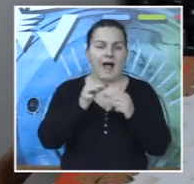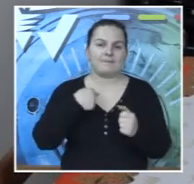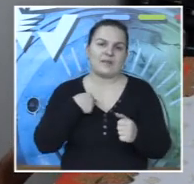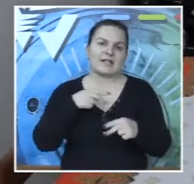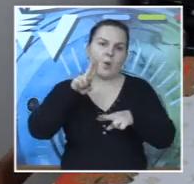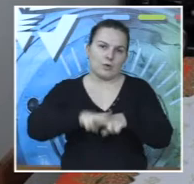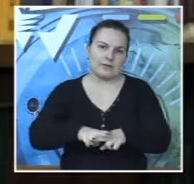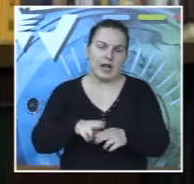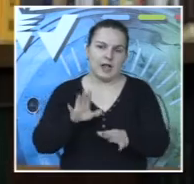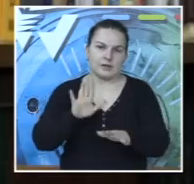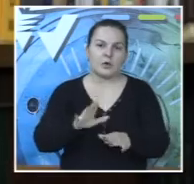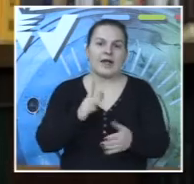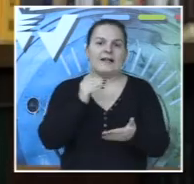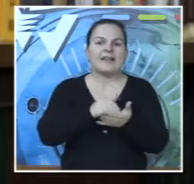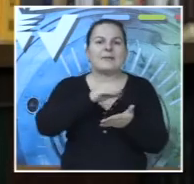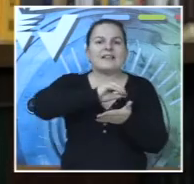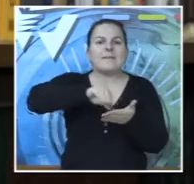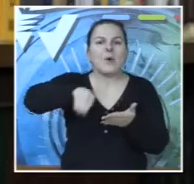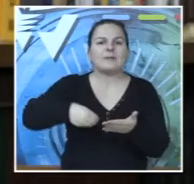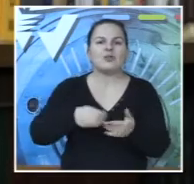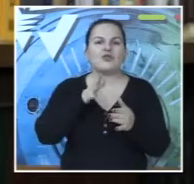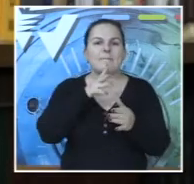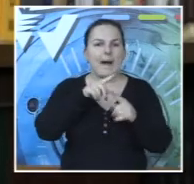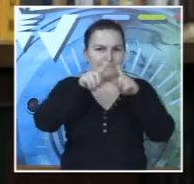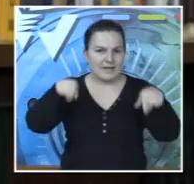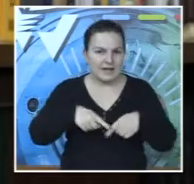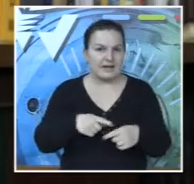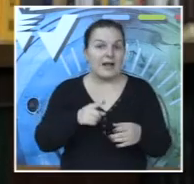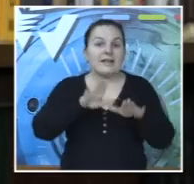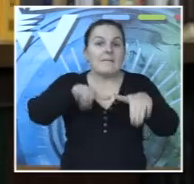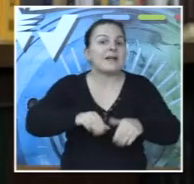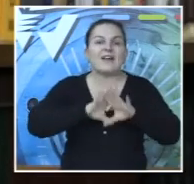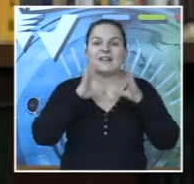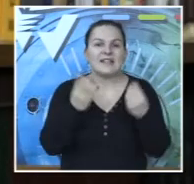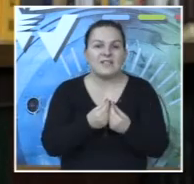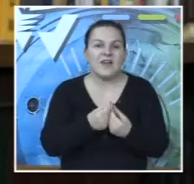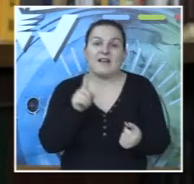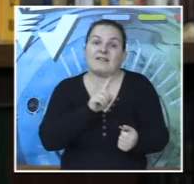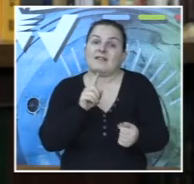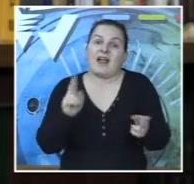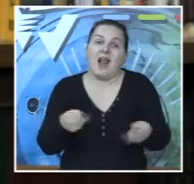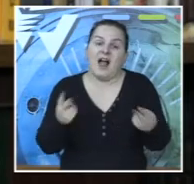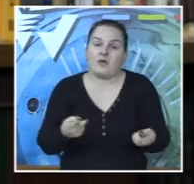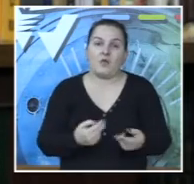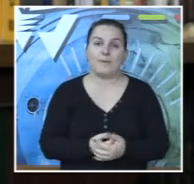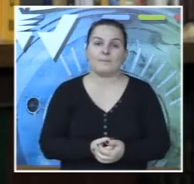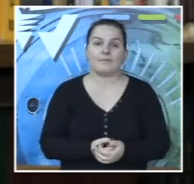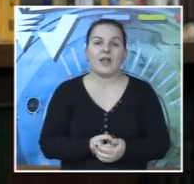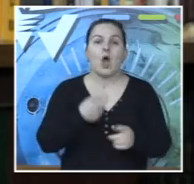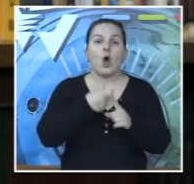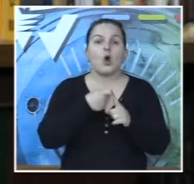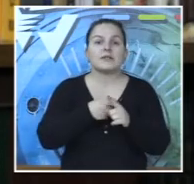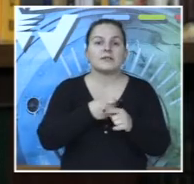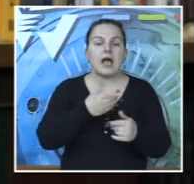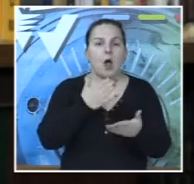Ja sam ostala s njim, znate i trebate potpisati papir da prihvatate sve što će se državati i nije ni malo lako.